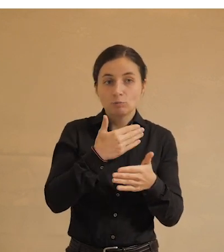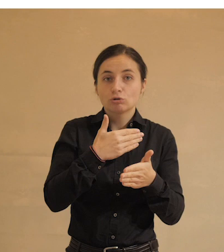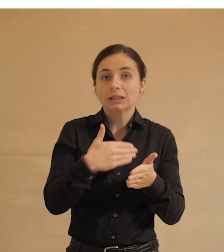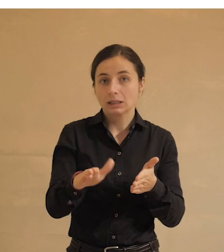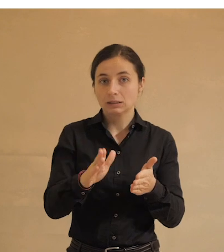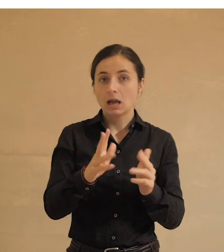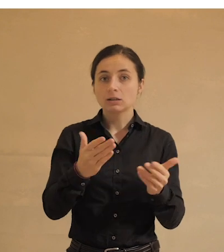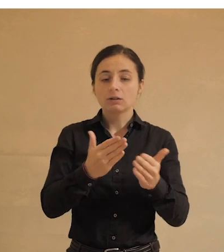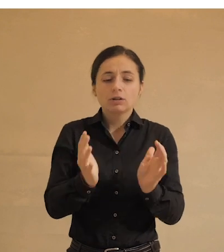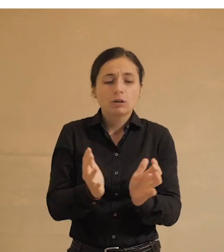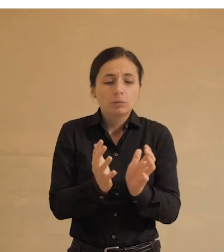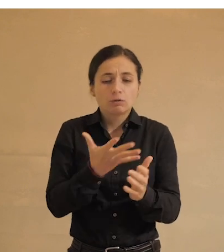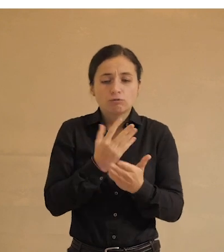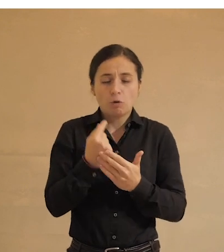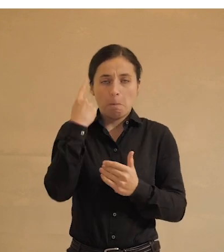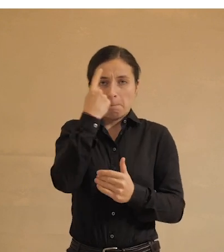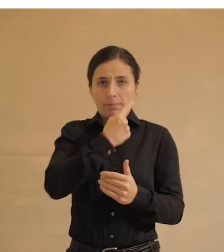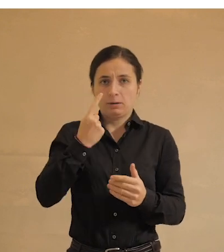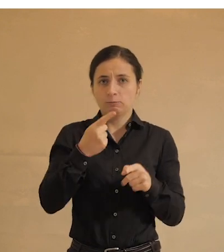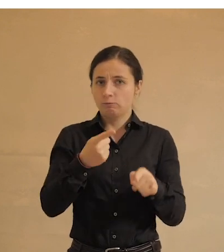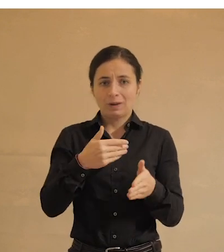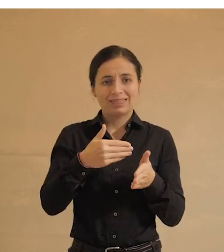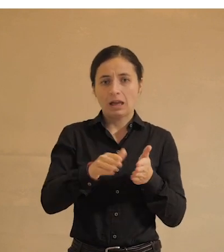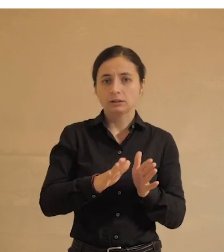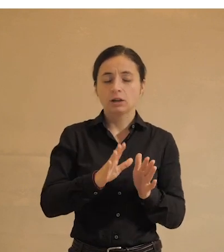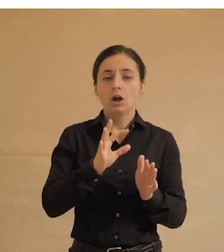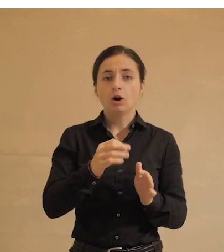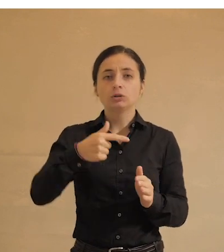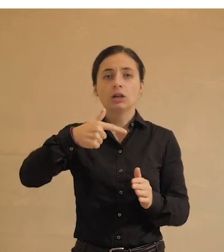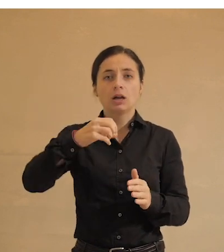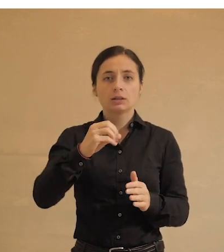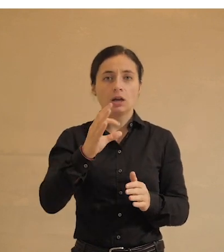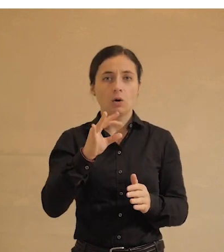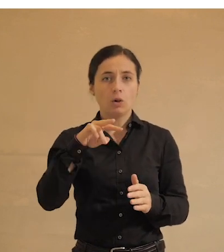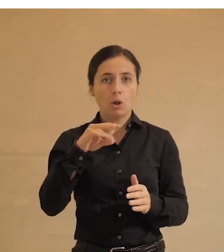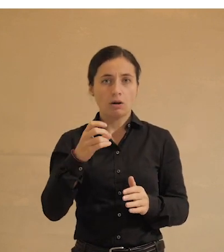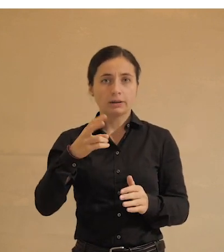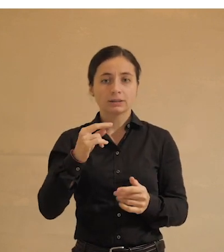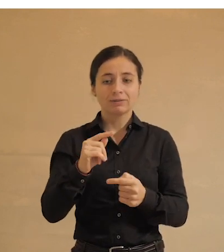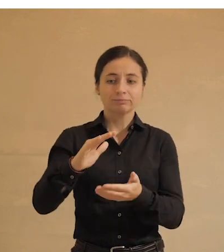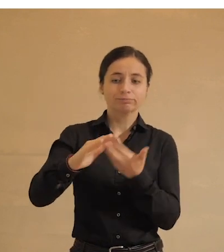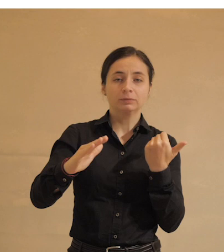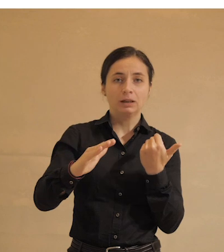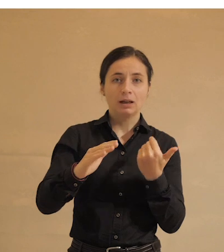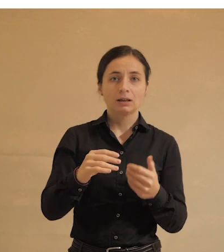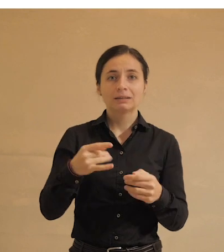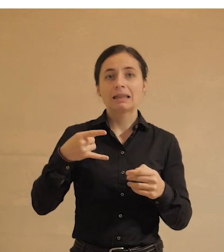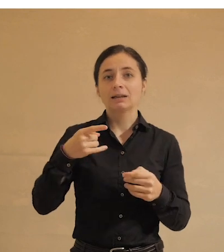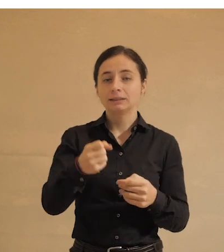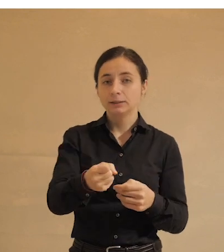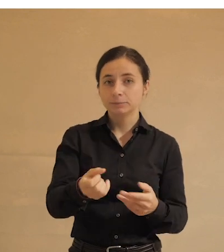Как бы вы не берегли свою приватность, вы не откажетесь от геолокации, потому что вам нужно вызвать такси.